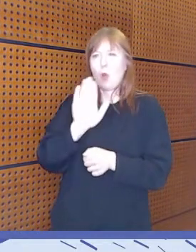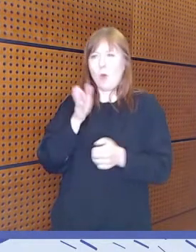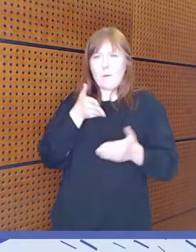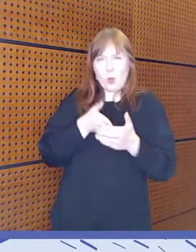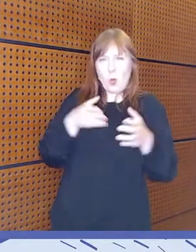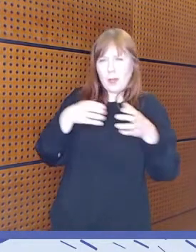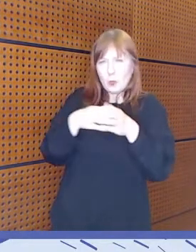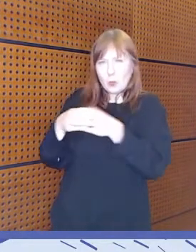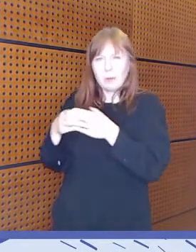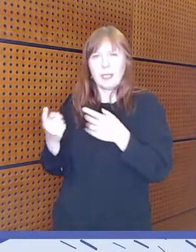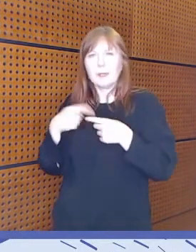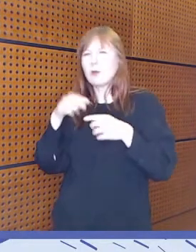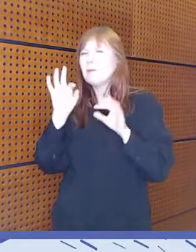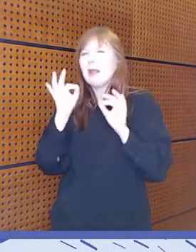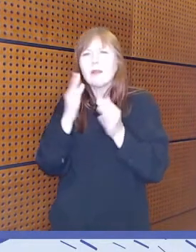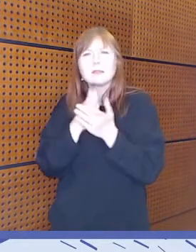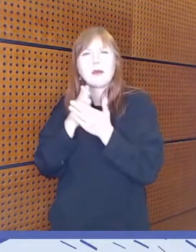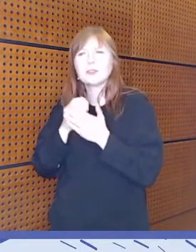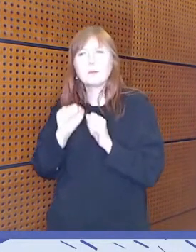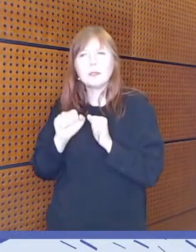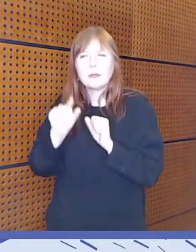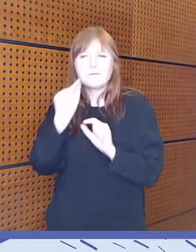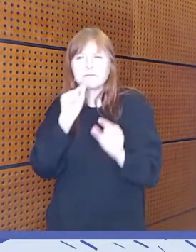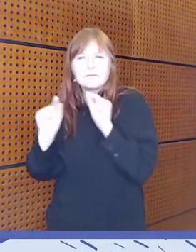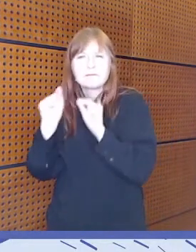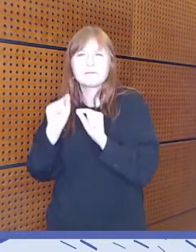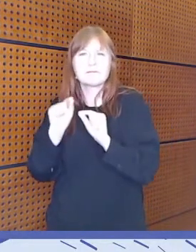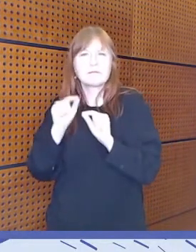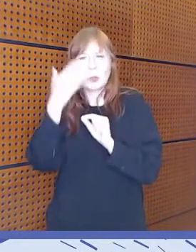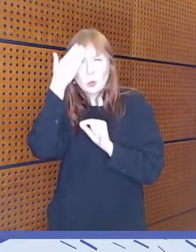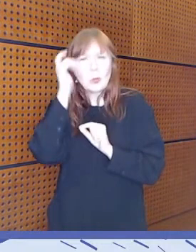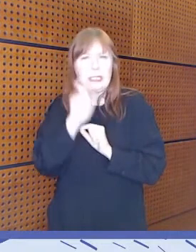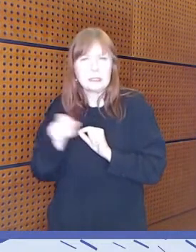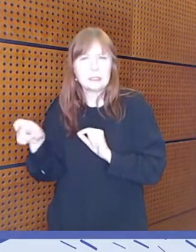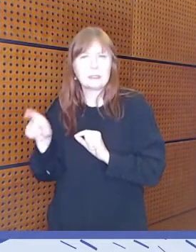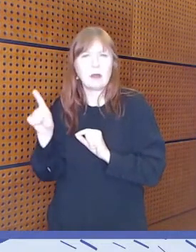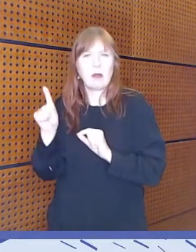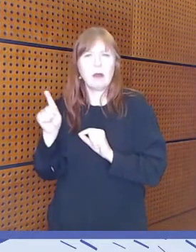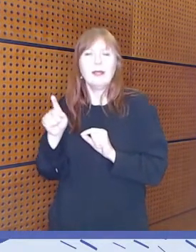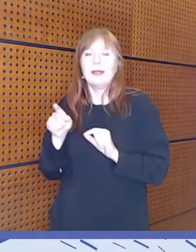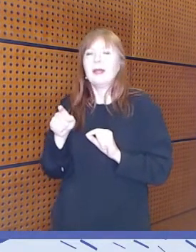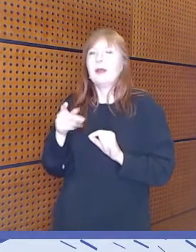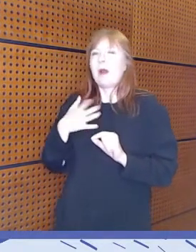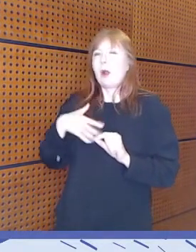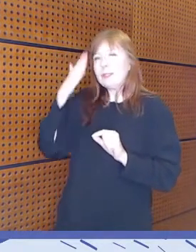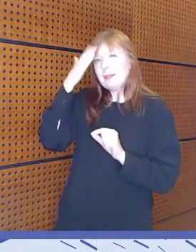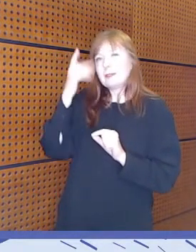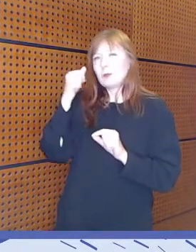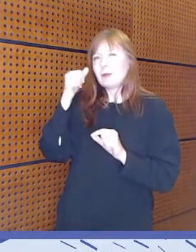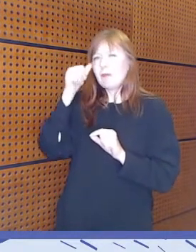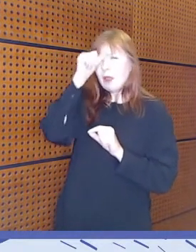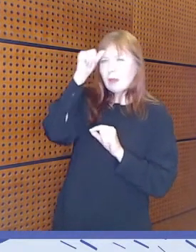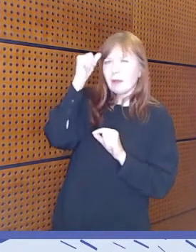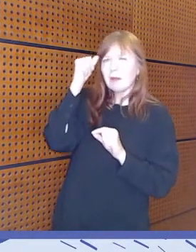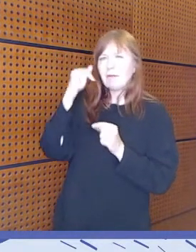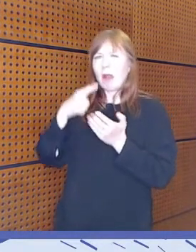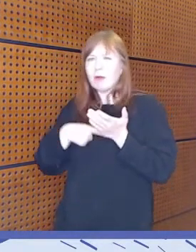liittyen. Mä haen tässä vähän semmoisia haasteasioita, mitkä sieltä nousee, mitä te haluaisitte nostaa